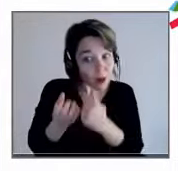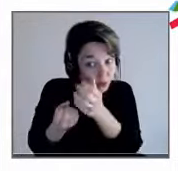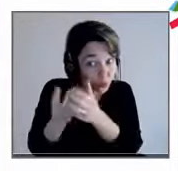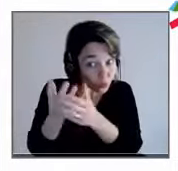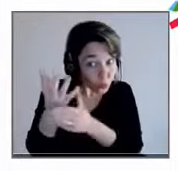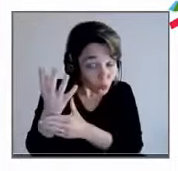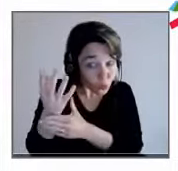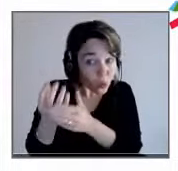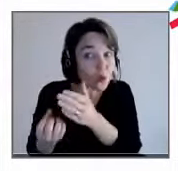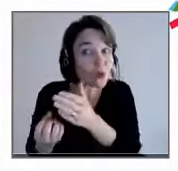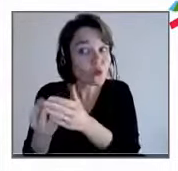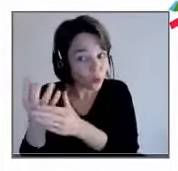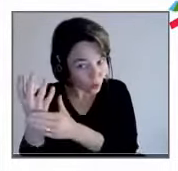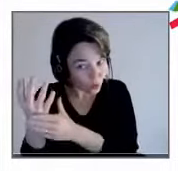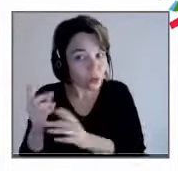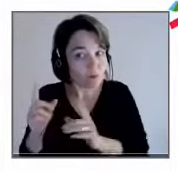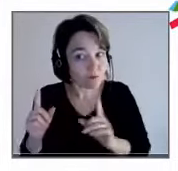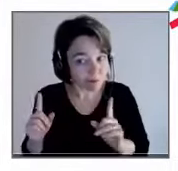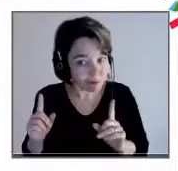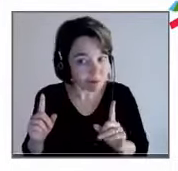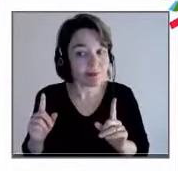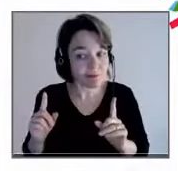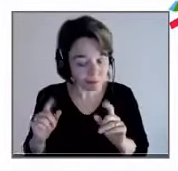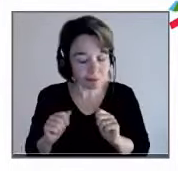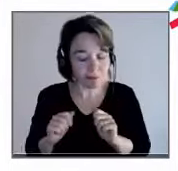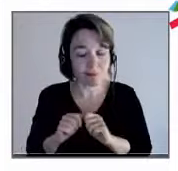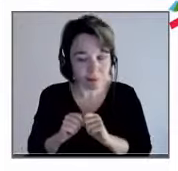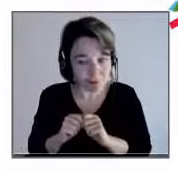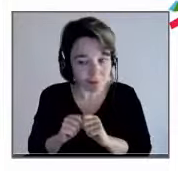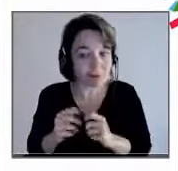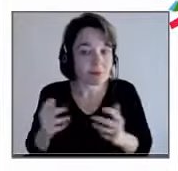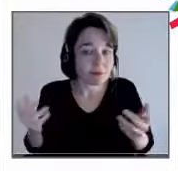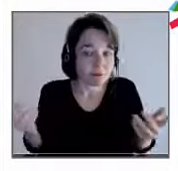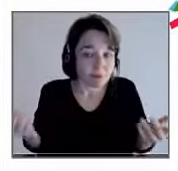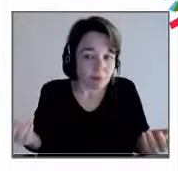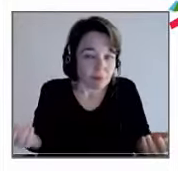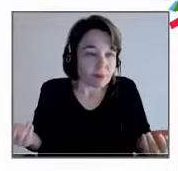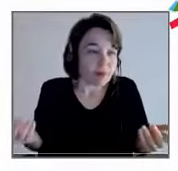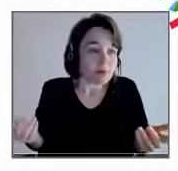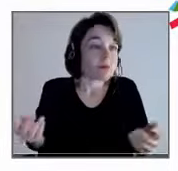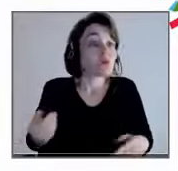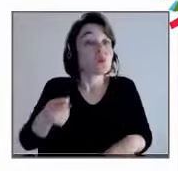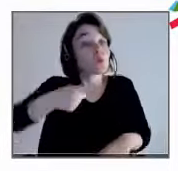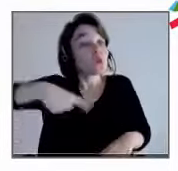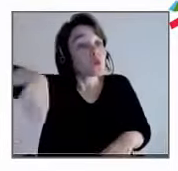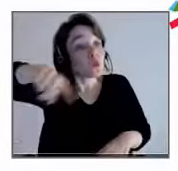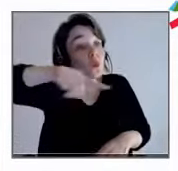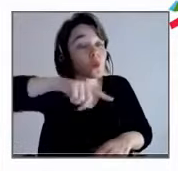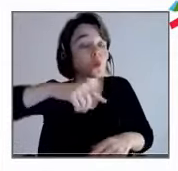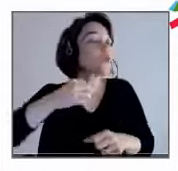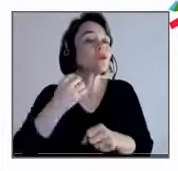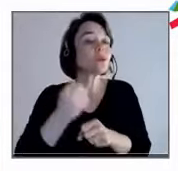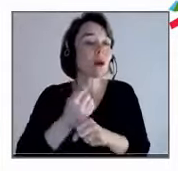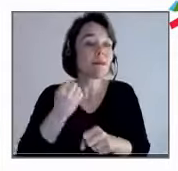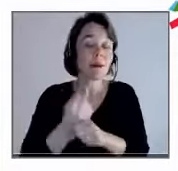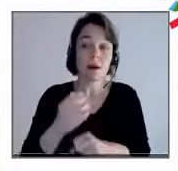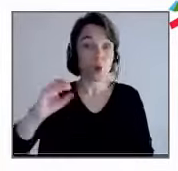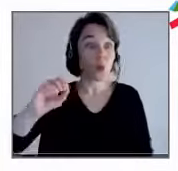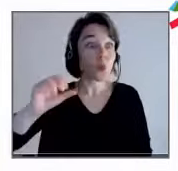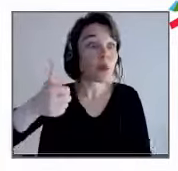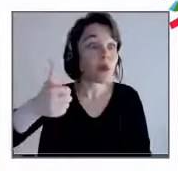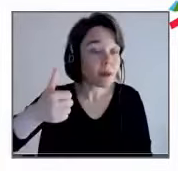sont constitués. Je veux dire, si vous travaillez sur les enjeux du numérique, par exemple,